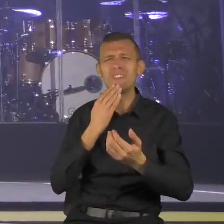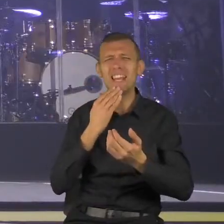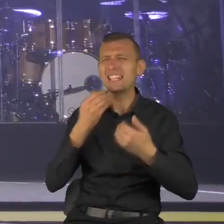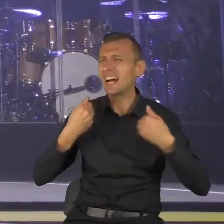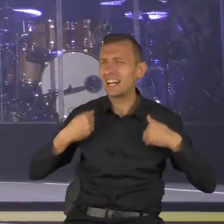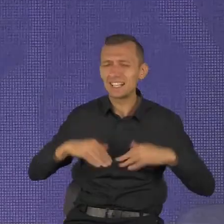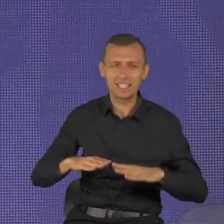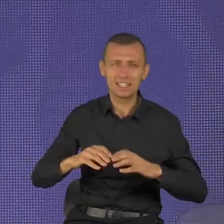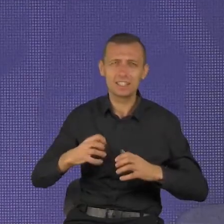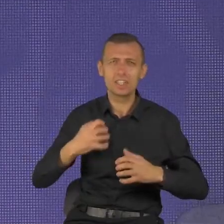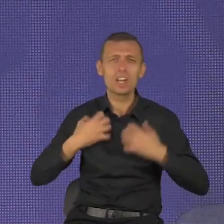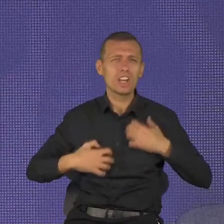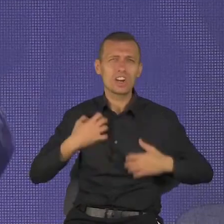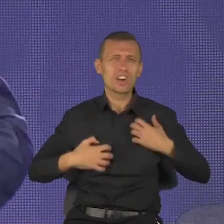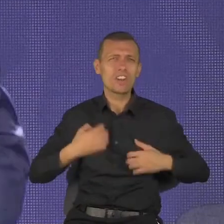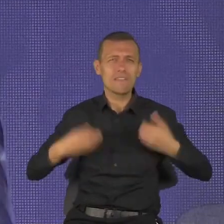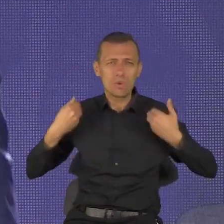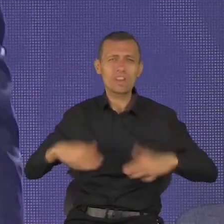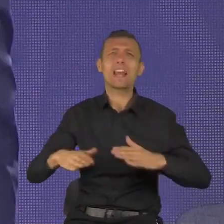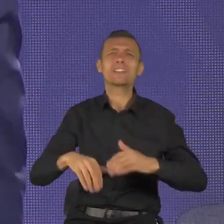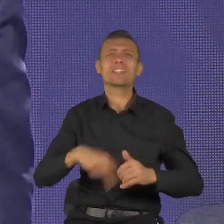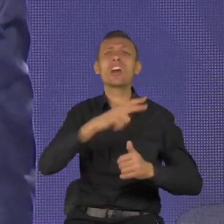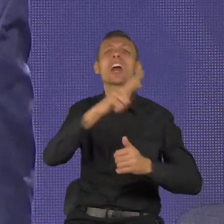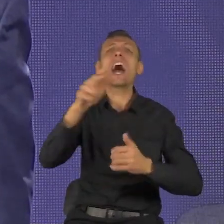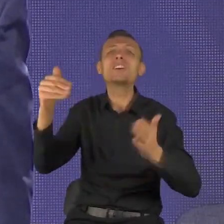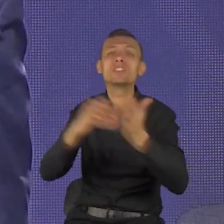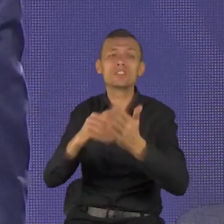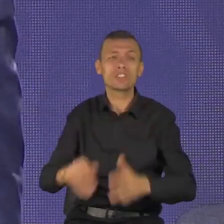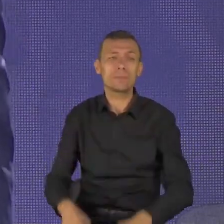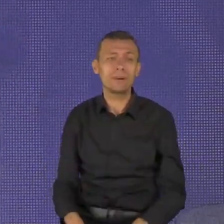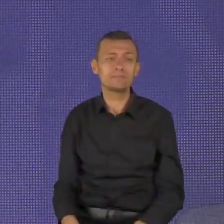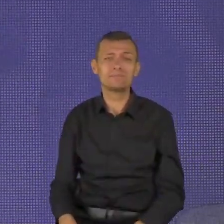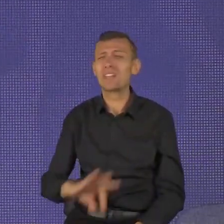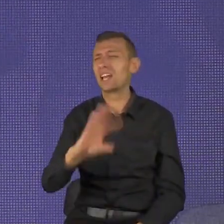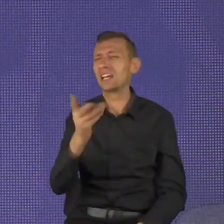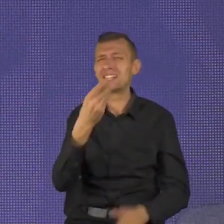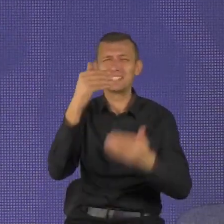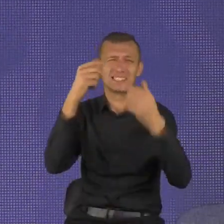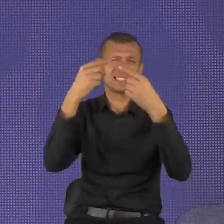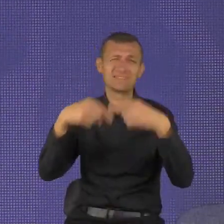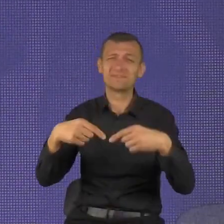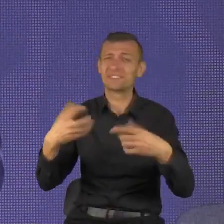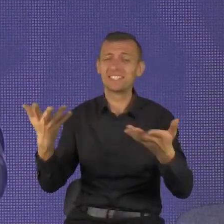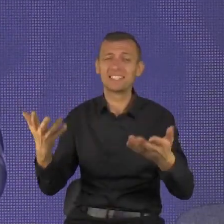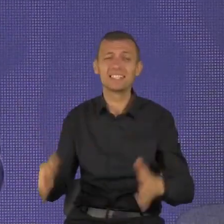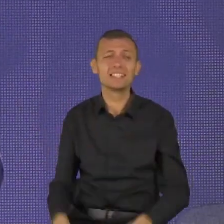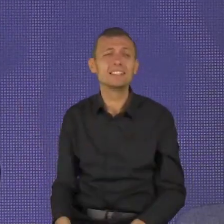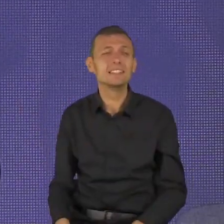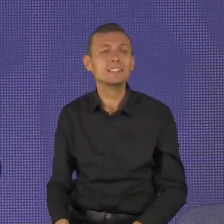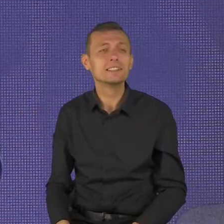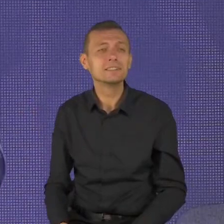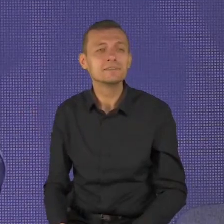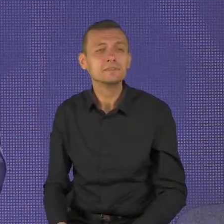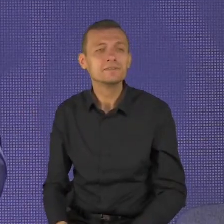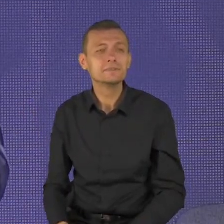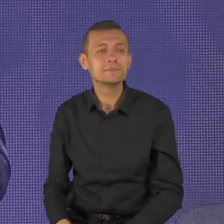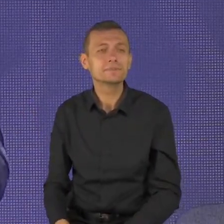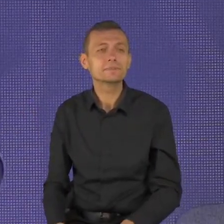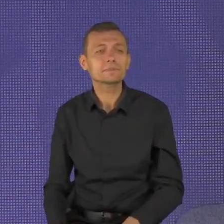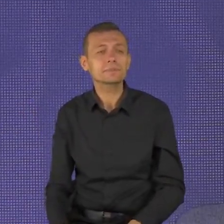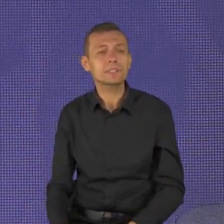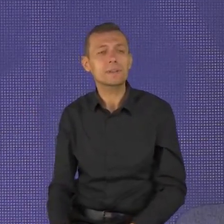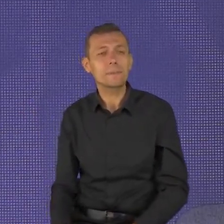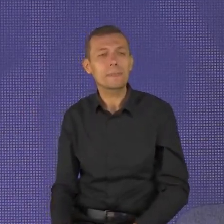większość z was nie podchodziła, jak powiem, jak ja to rozumiem. Zauważmy tutaj kilka kwestii.